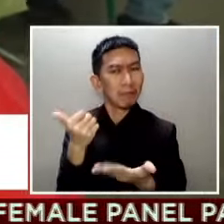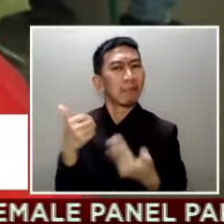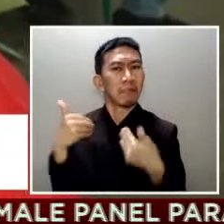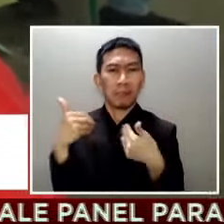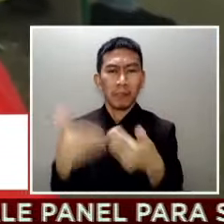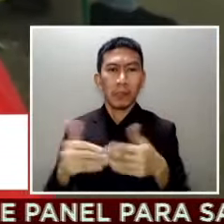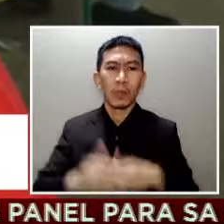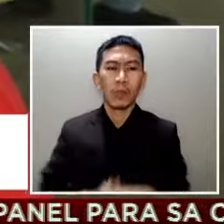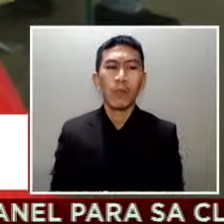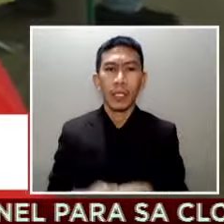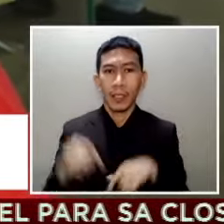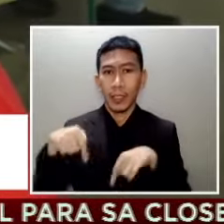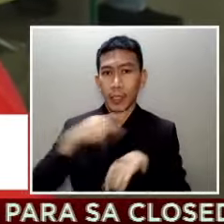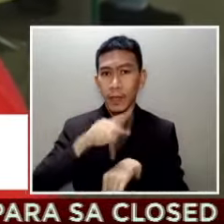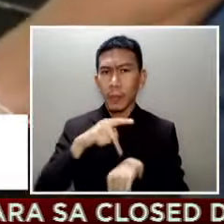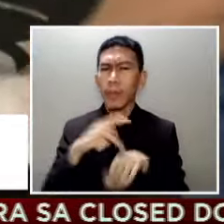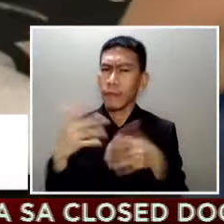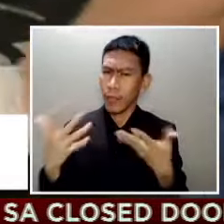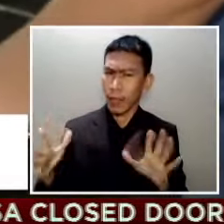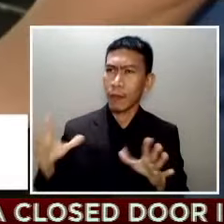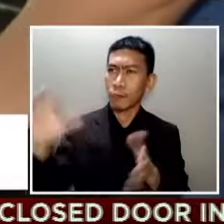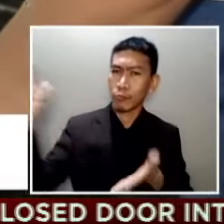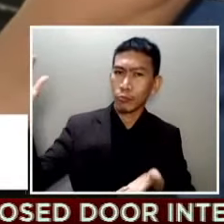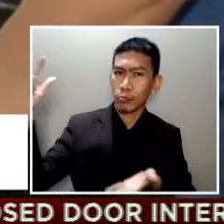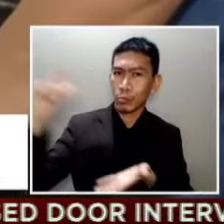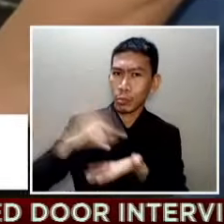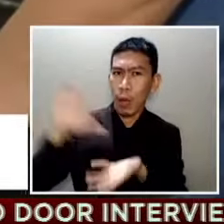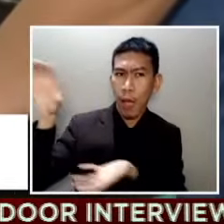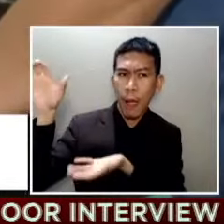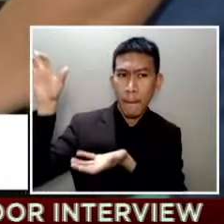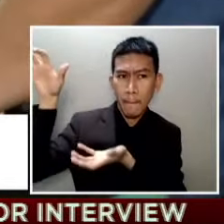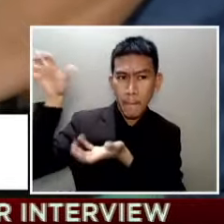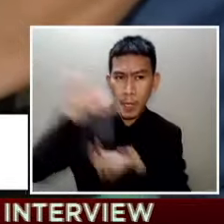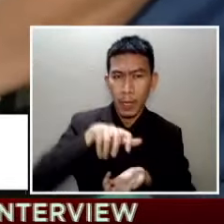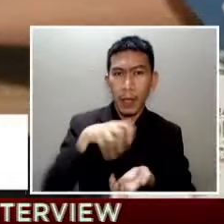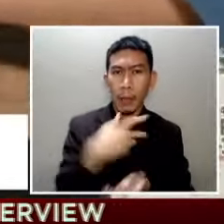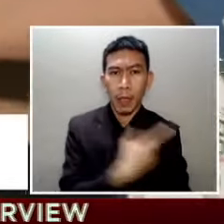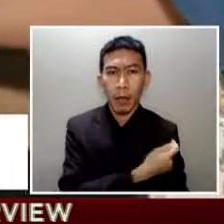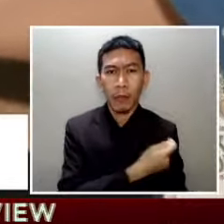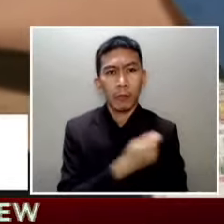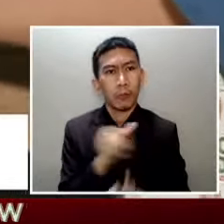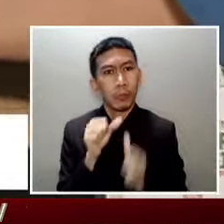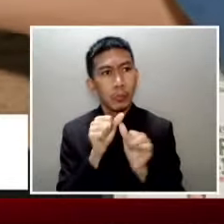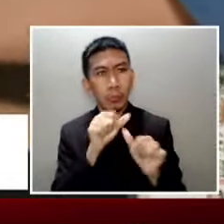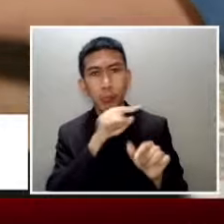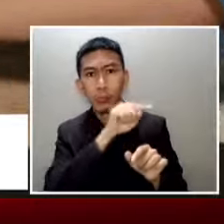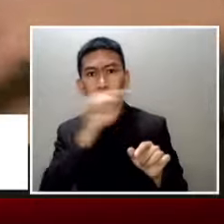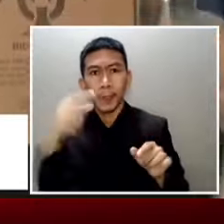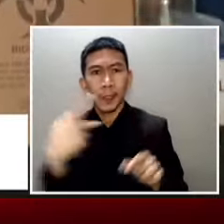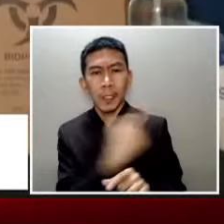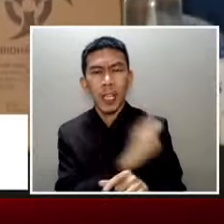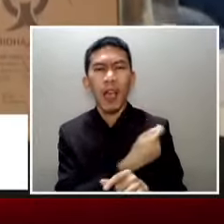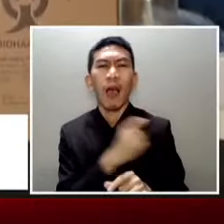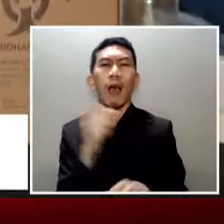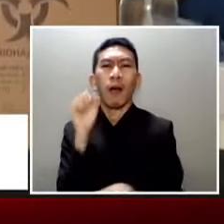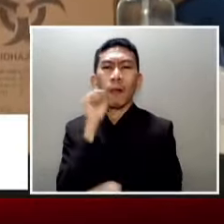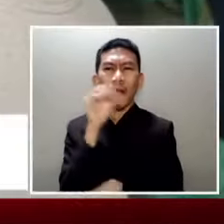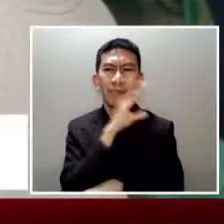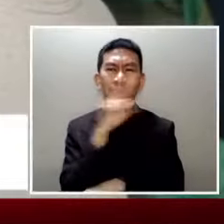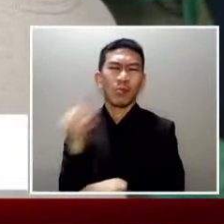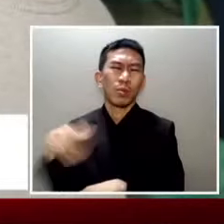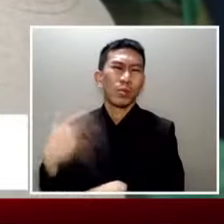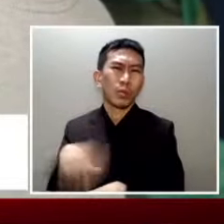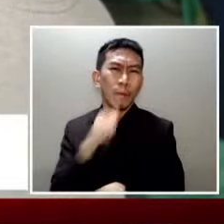bakuna sa bansa at may aktual ng mga binabakunahan Hamo naman lalo na sa mga senior citizen ang mahabang pila